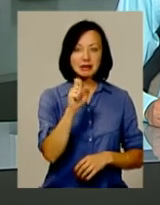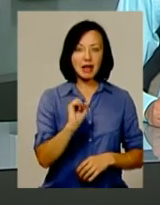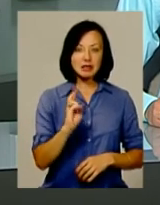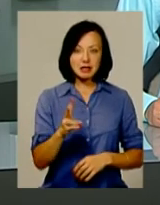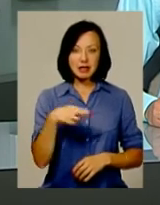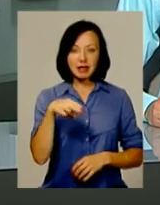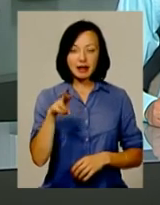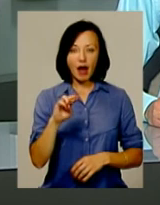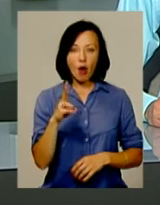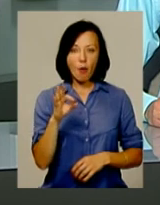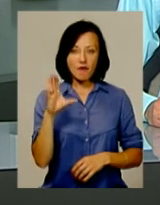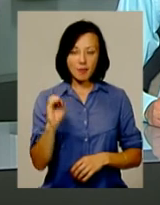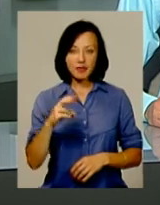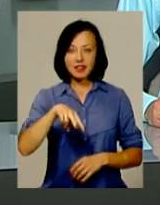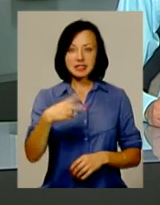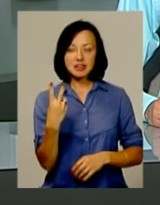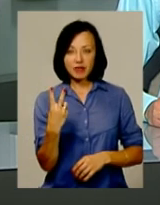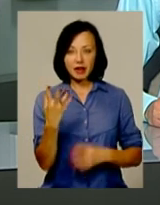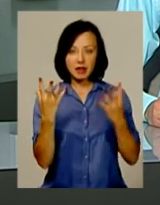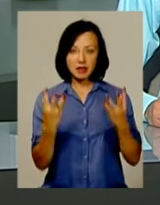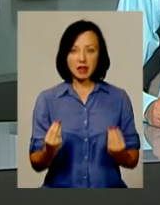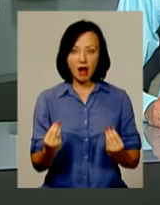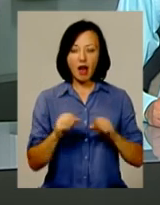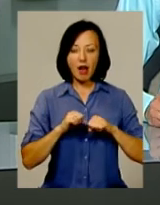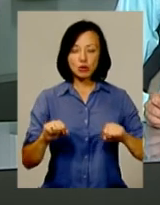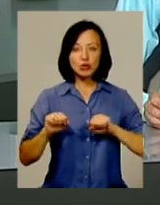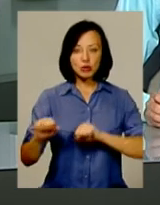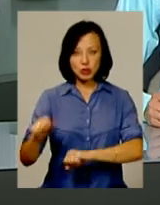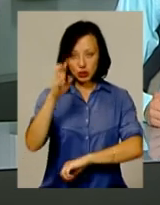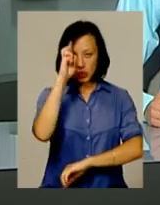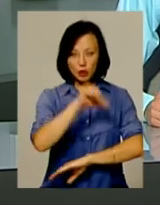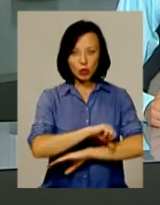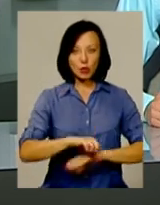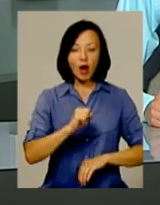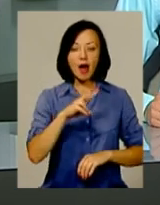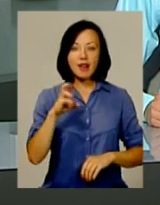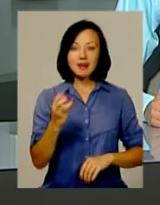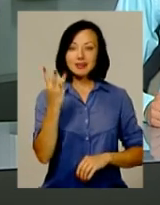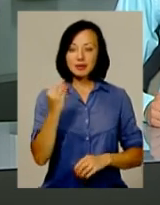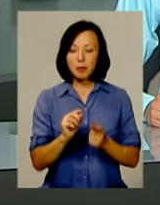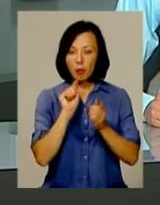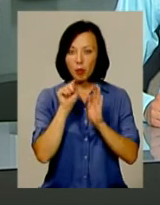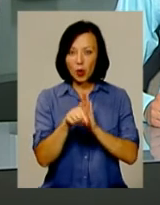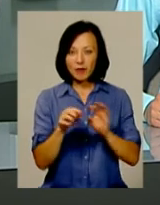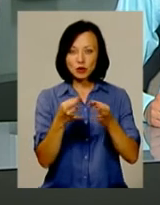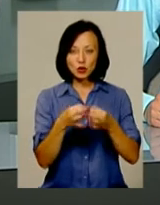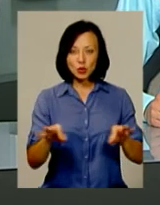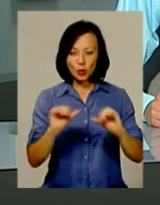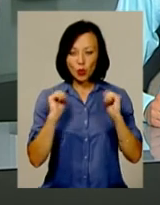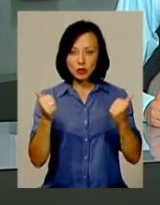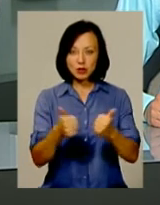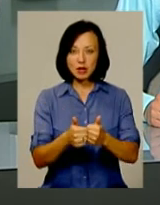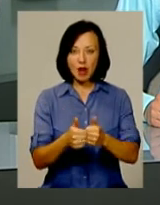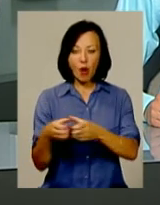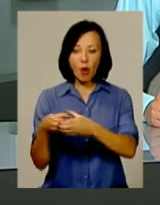Упродовж 22 днів героїчно обороняючи державний кордон. Але під час триденного прориву з оточення у Довжанському котлі